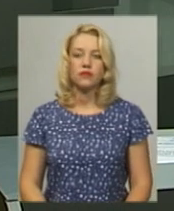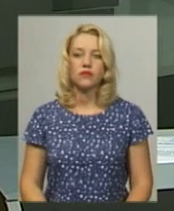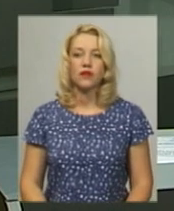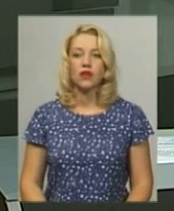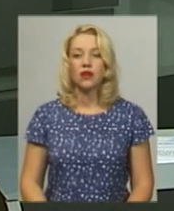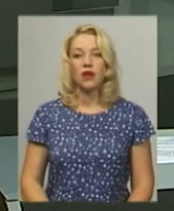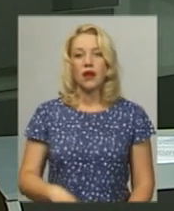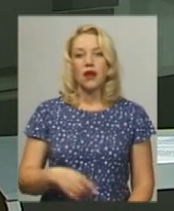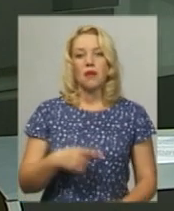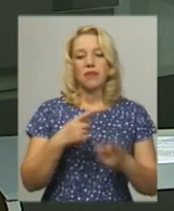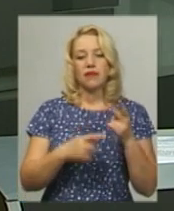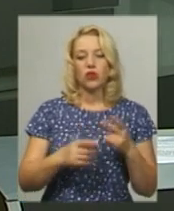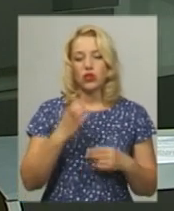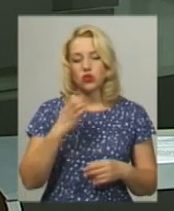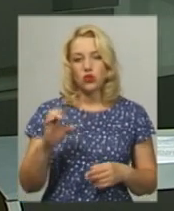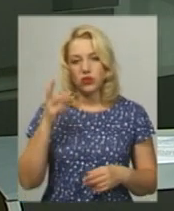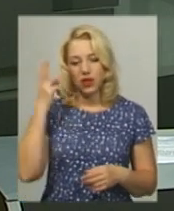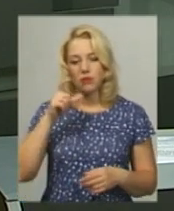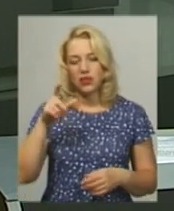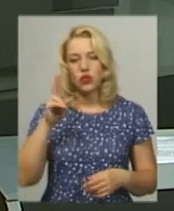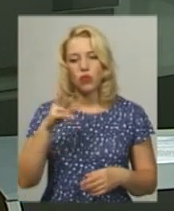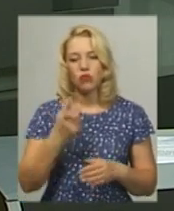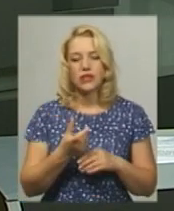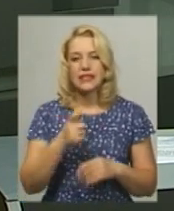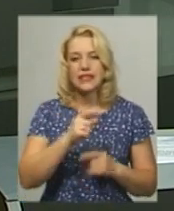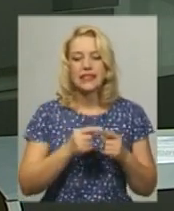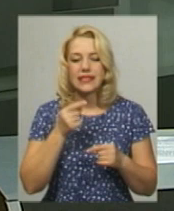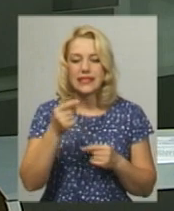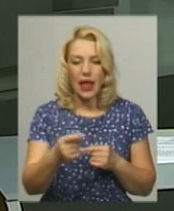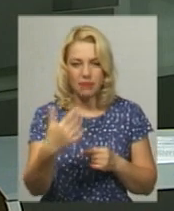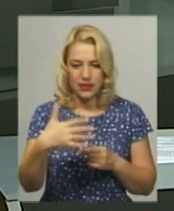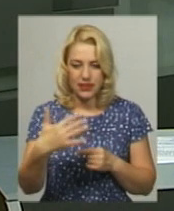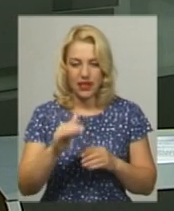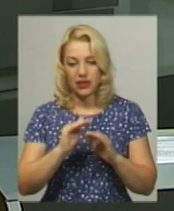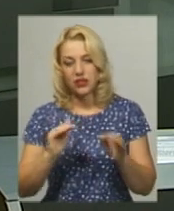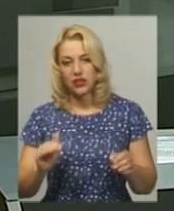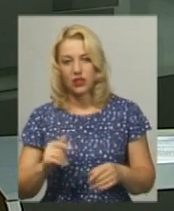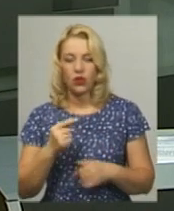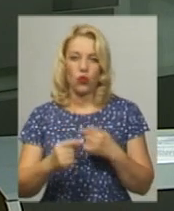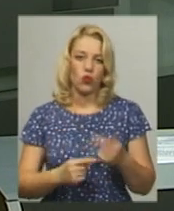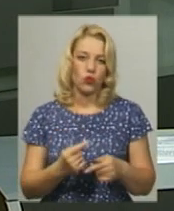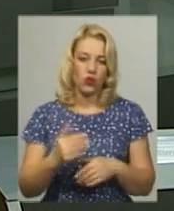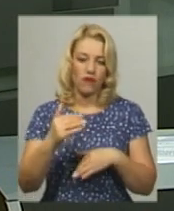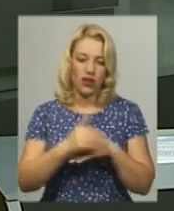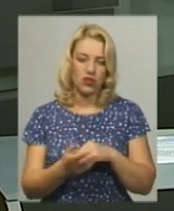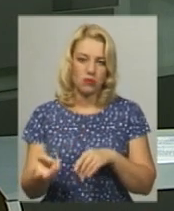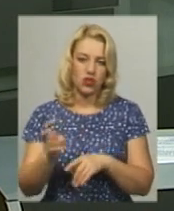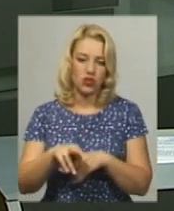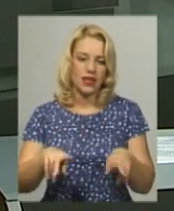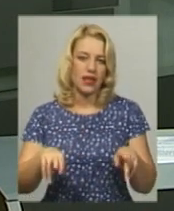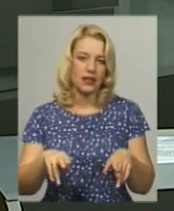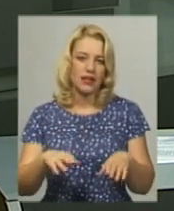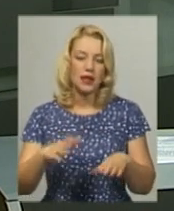Півтори сотні хмельничаників за 50, а також їхні діти та онуки в неділю ввечері прийшли на танці в парк Тереса Шевченка.